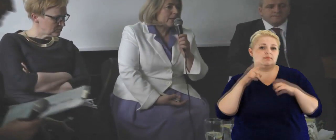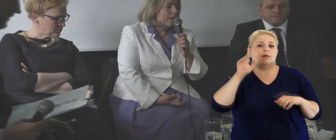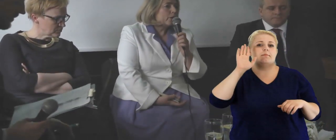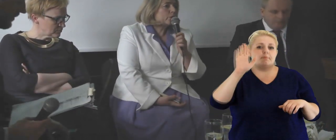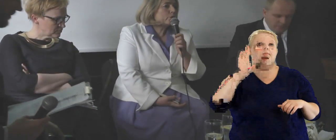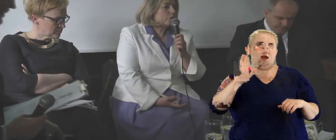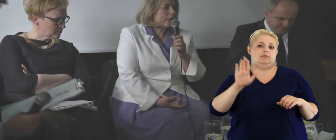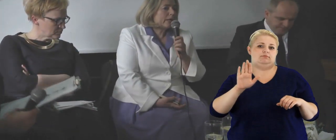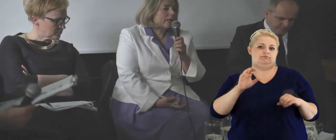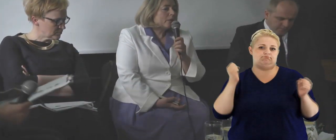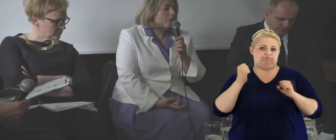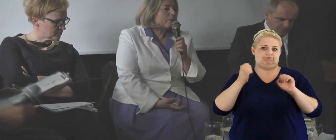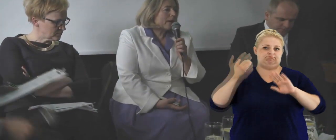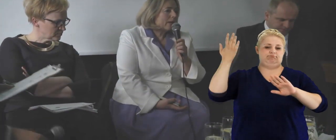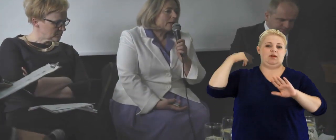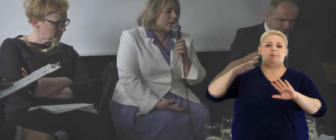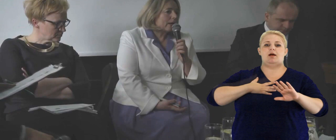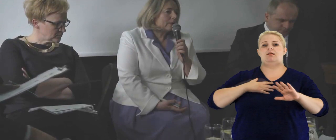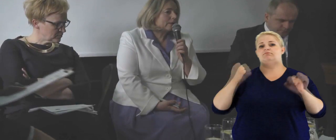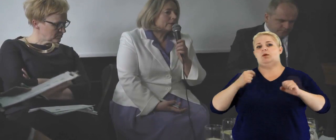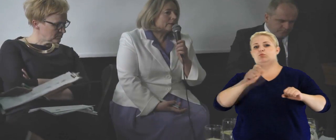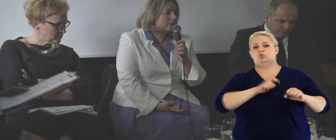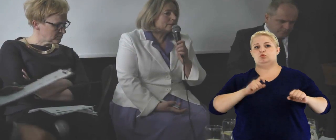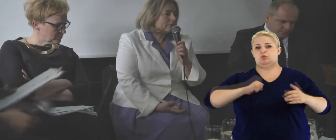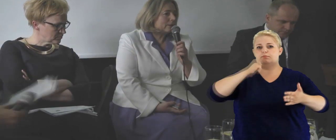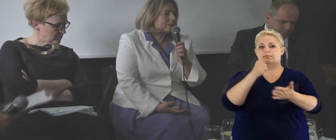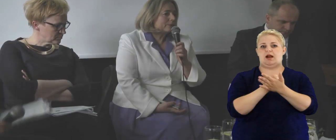eksperckie, które pomaga